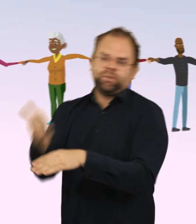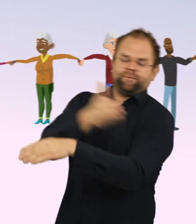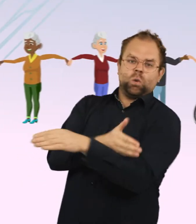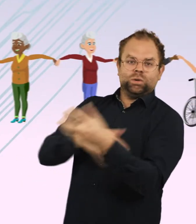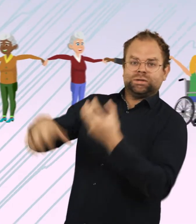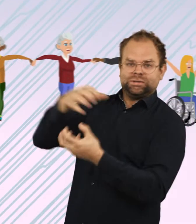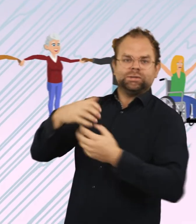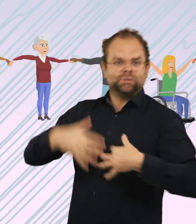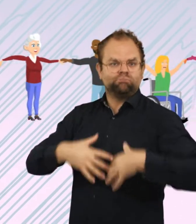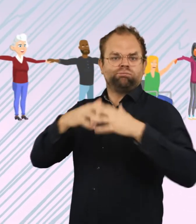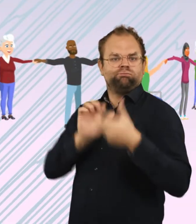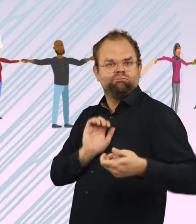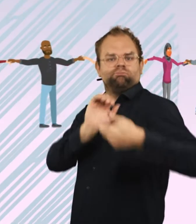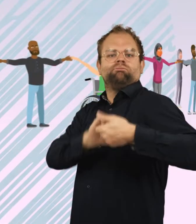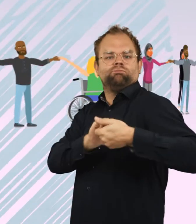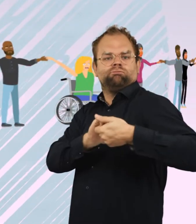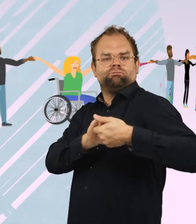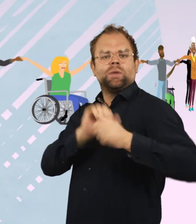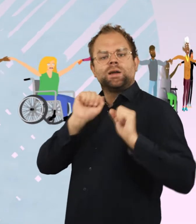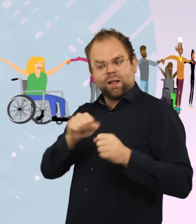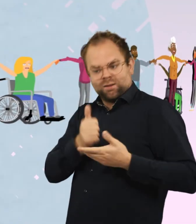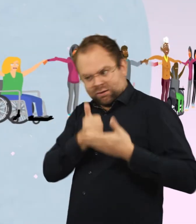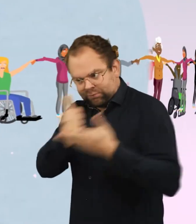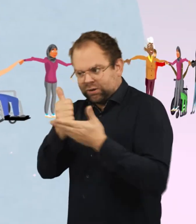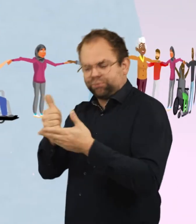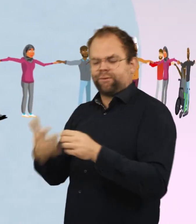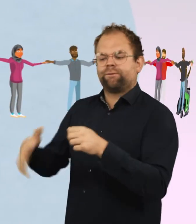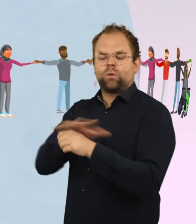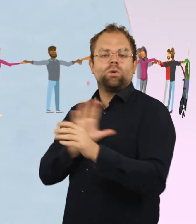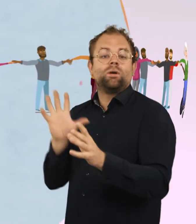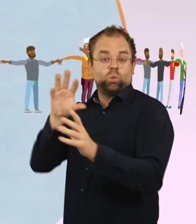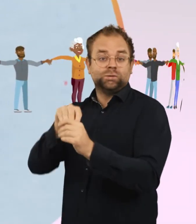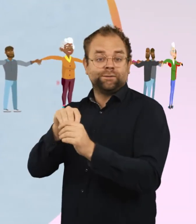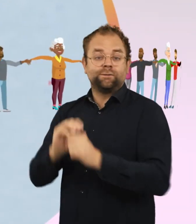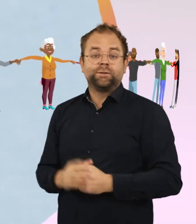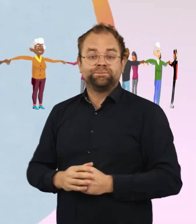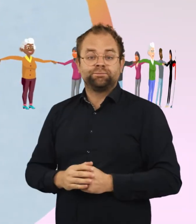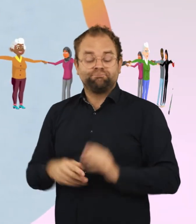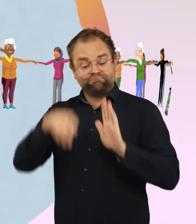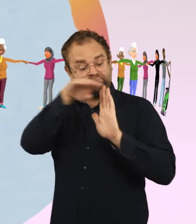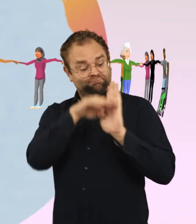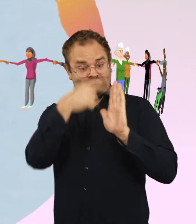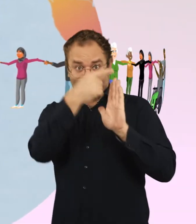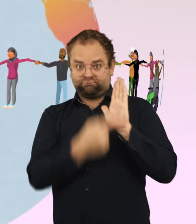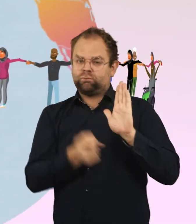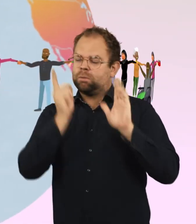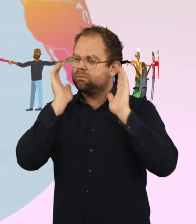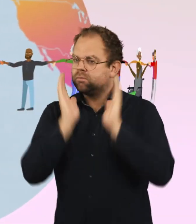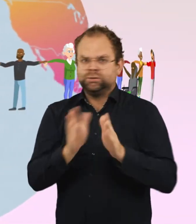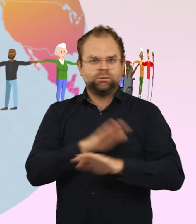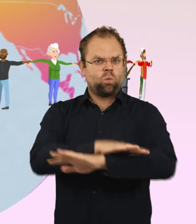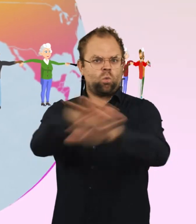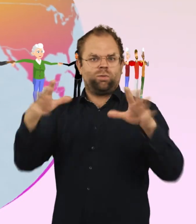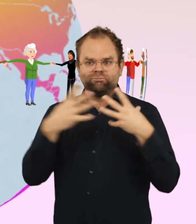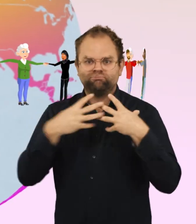garantire che tutte le risposte siano pienamente inclusive. È vitale che le linee guida IACC vengano